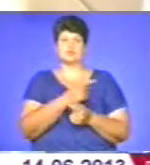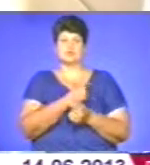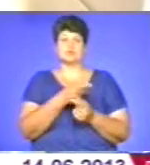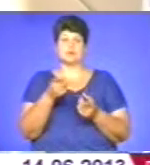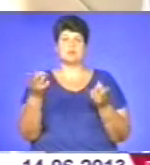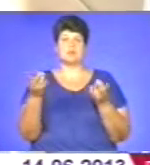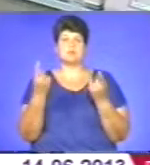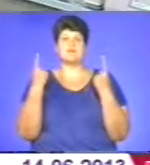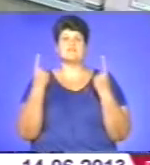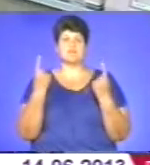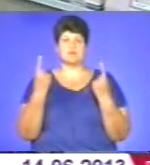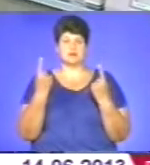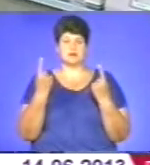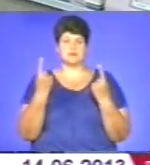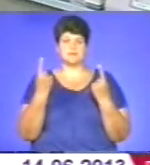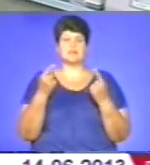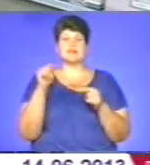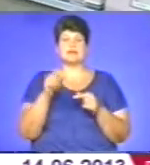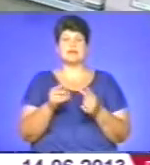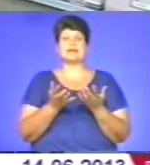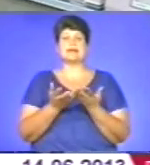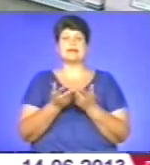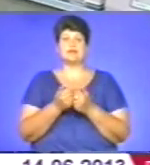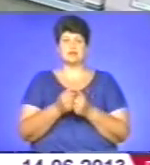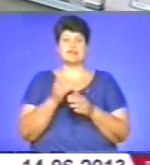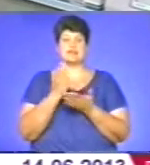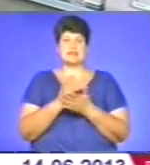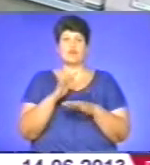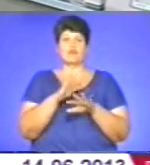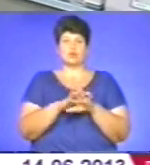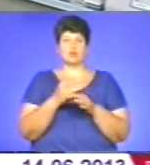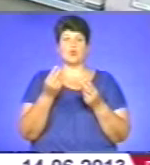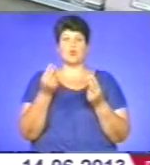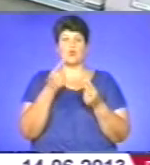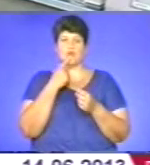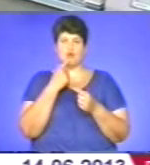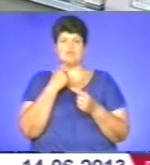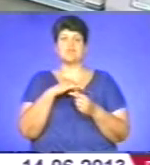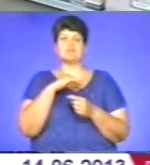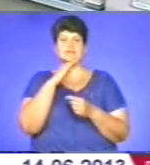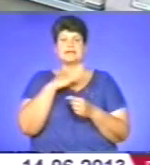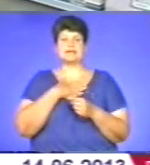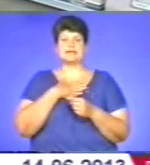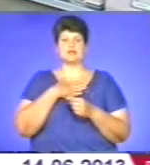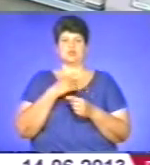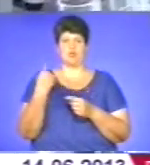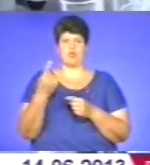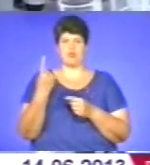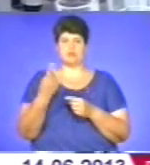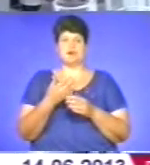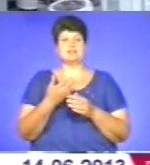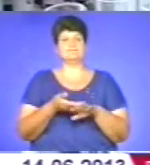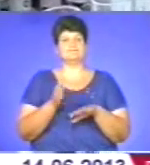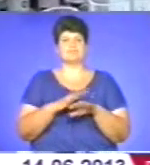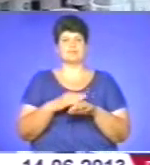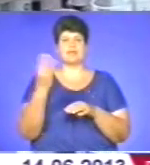звичайно, велика. Тієї кількості, яка є у банку крові, цілком достатньо для нашої області. Проте найважче із третією мінус